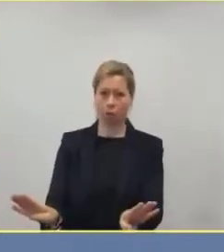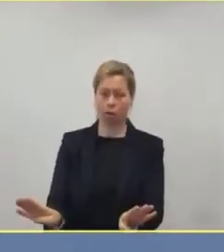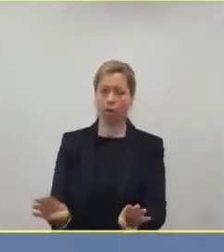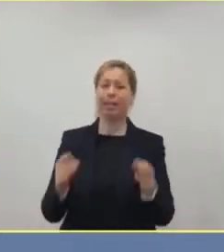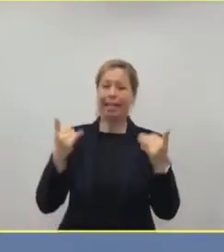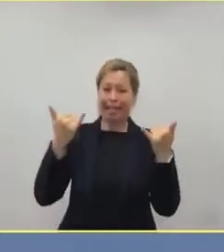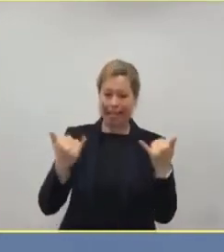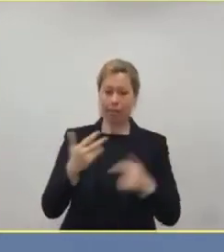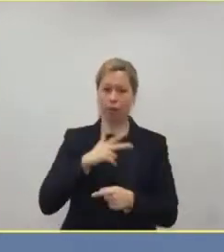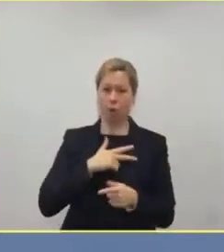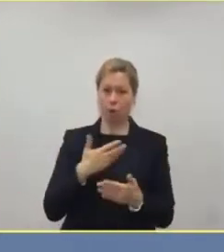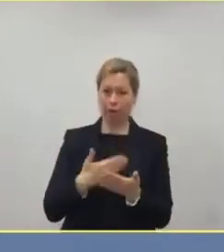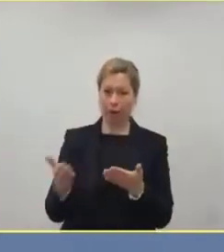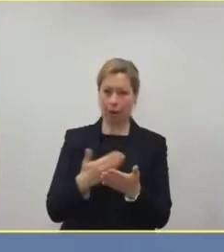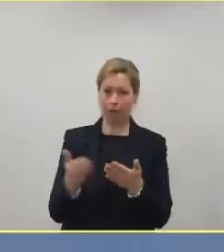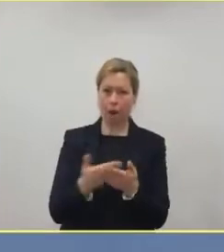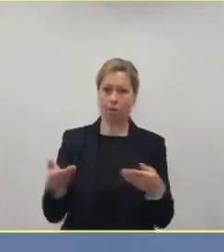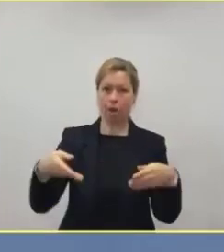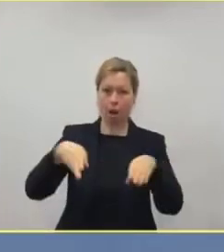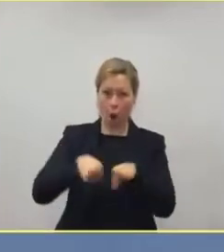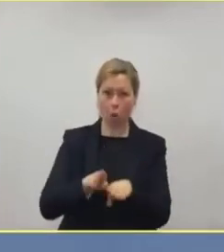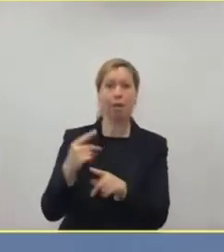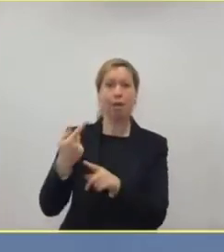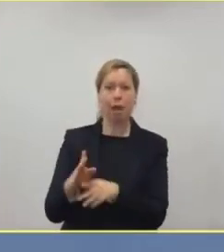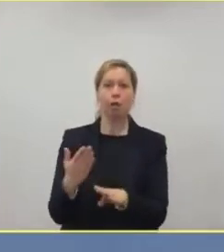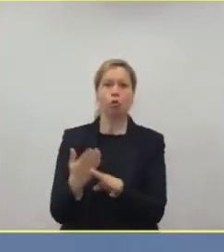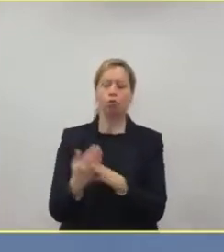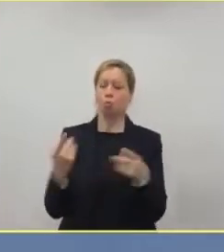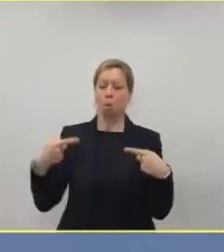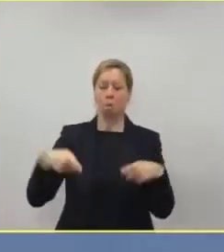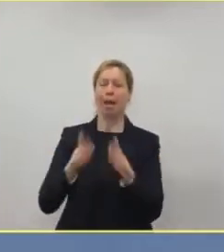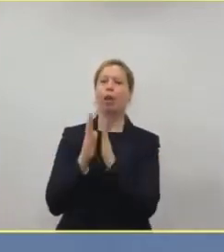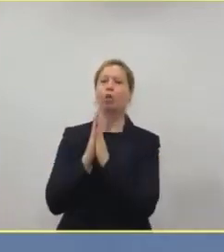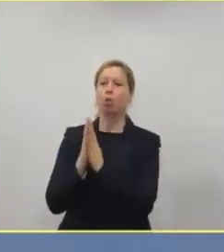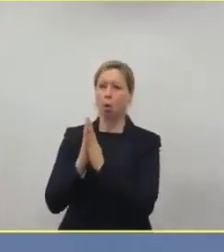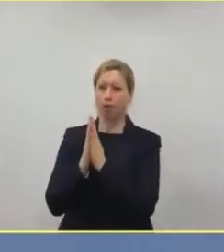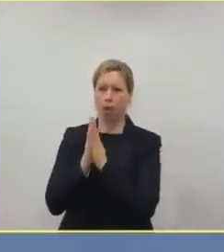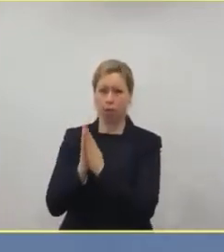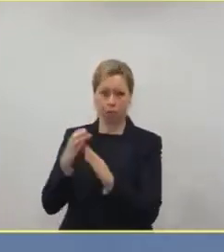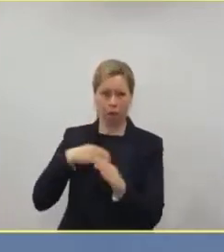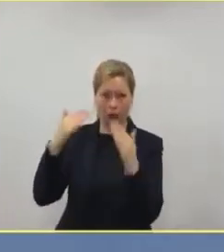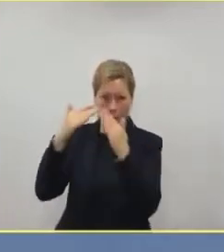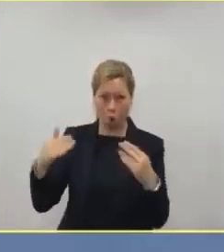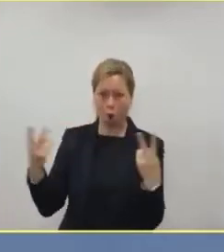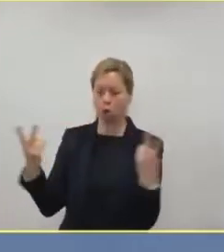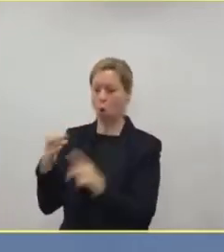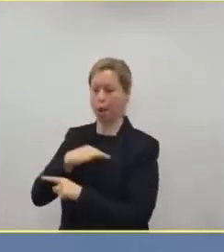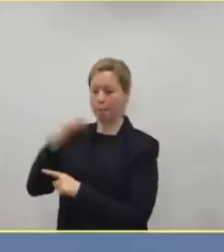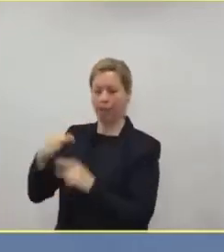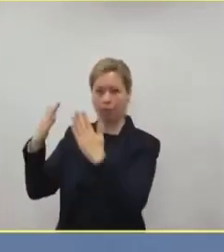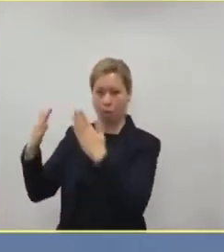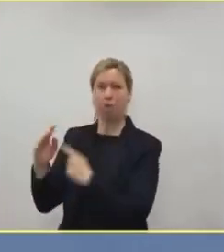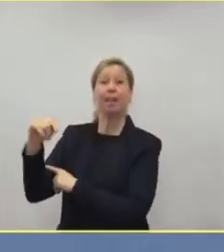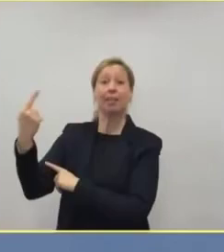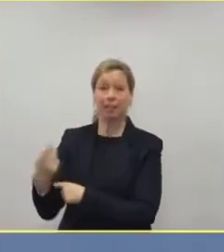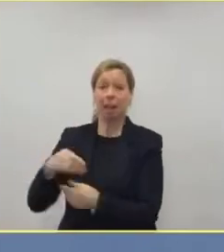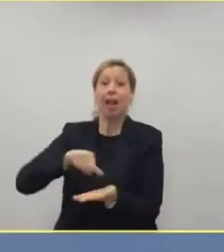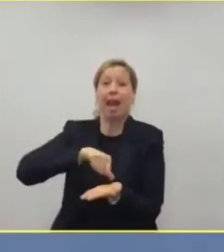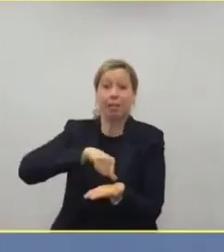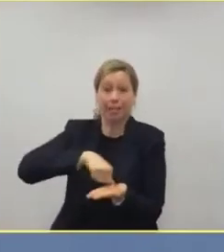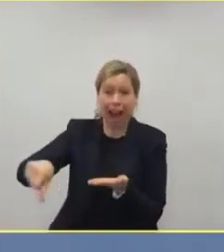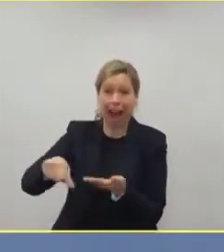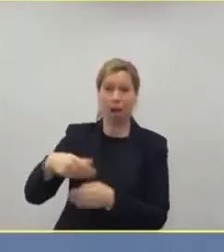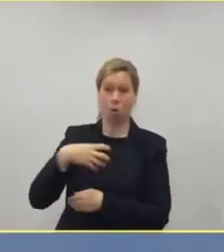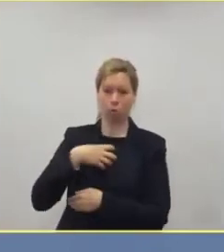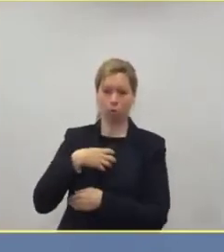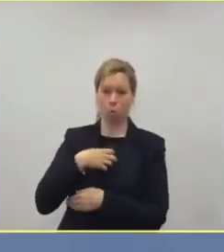die kirchlichen Häuser beispielsweise oder auch private Häuser tatsächlich innerhalb von sechs Wochen von Liquiditätsproblemen stehen. Und